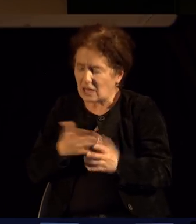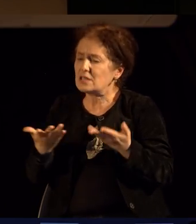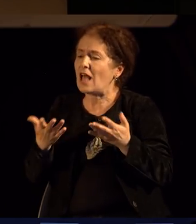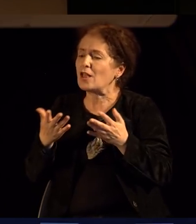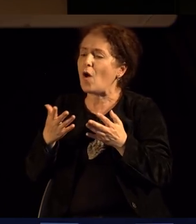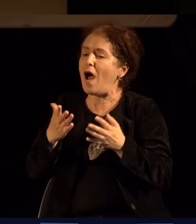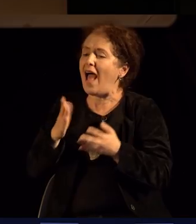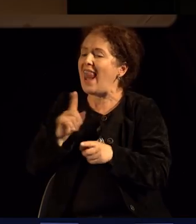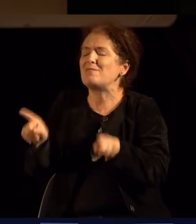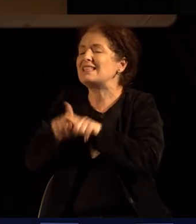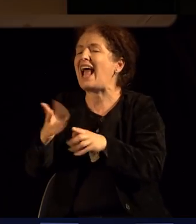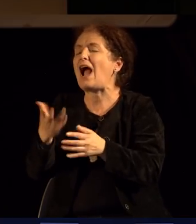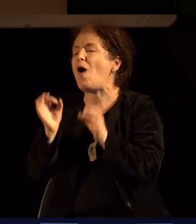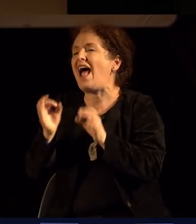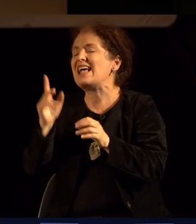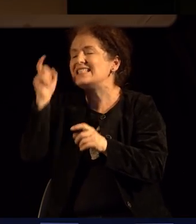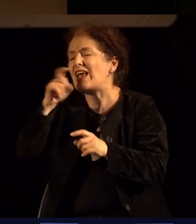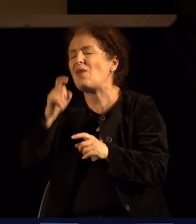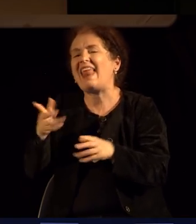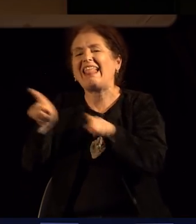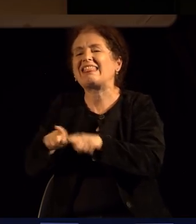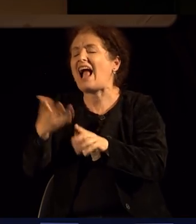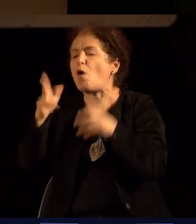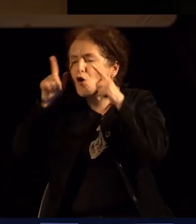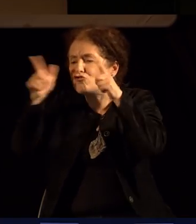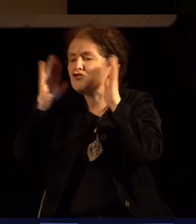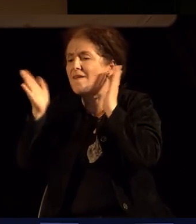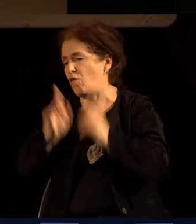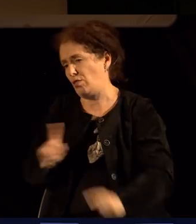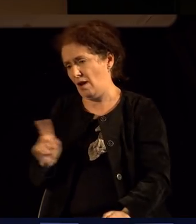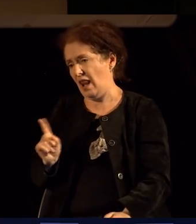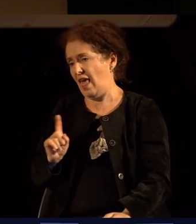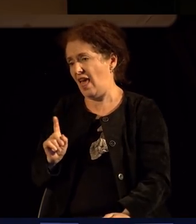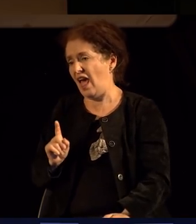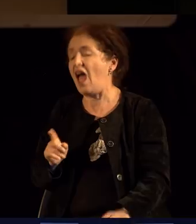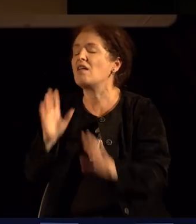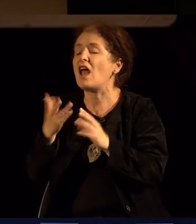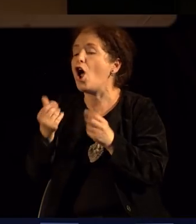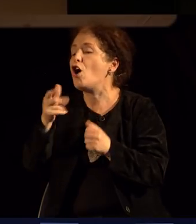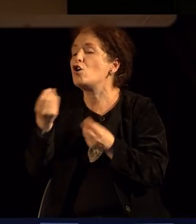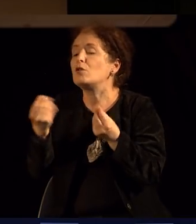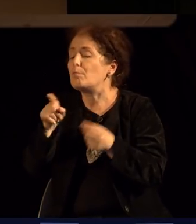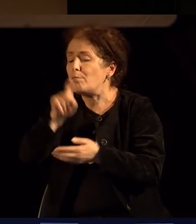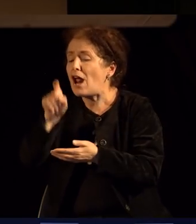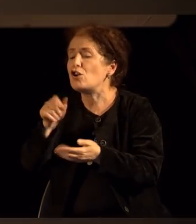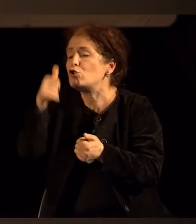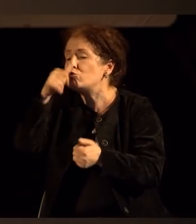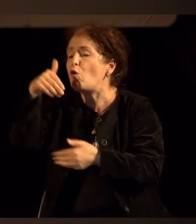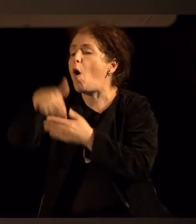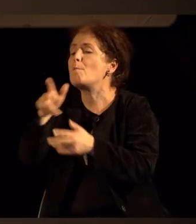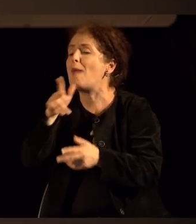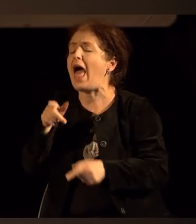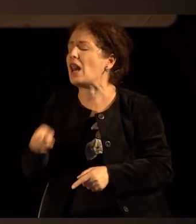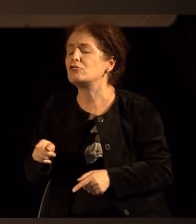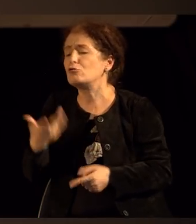постојано барање, барање, барање, е пак не си поставуваат прашање што бараш? Па да